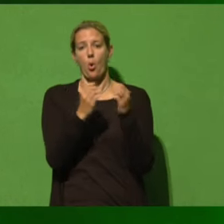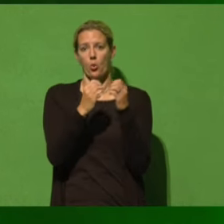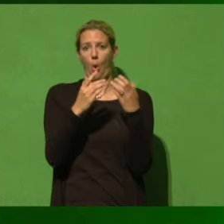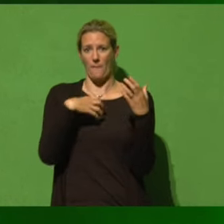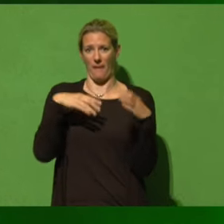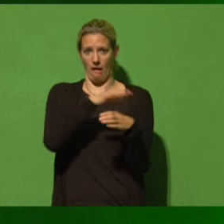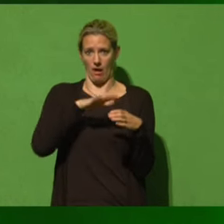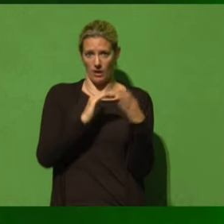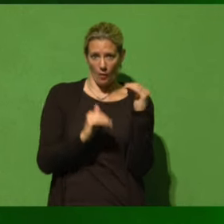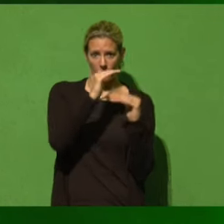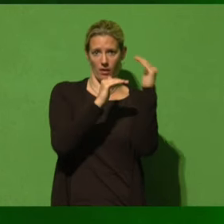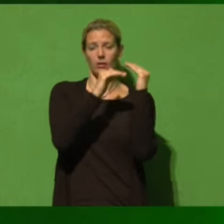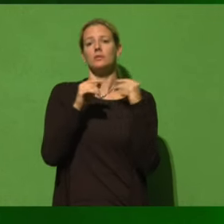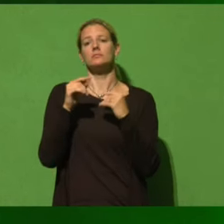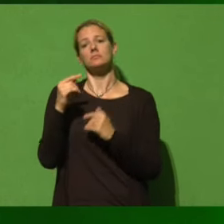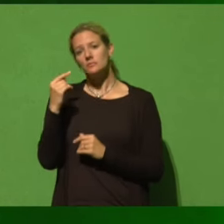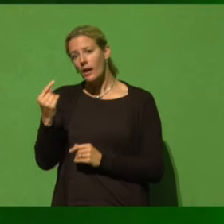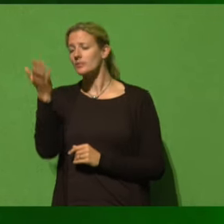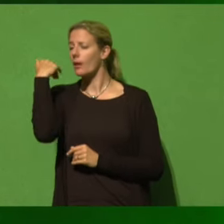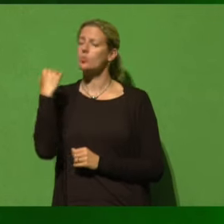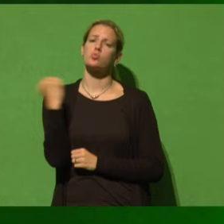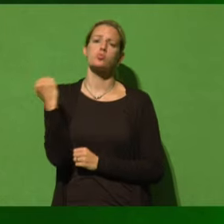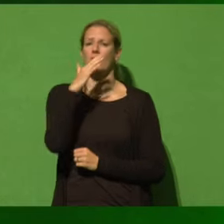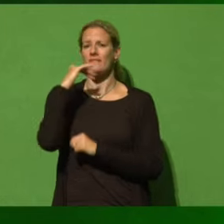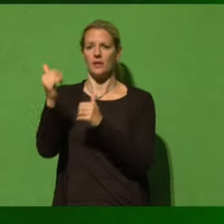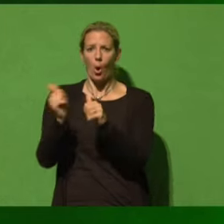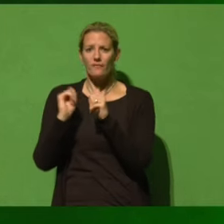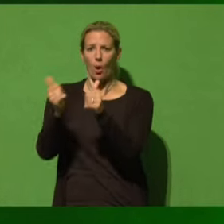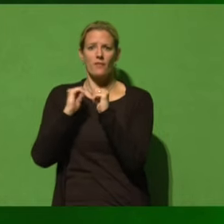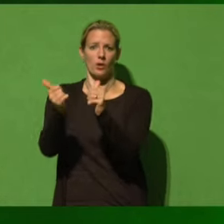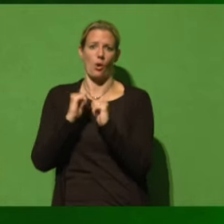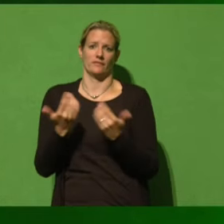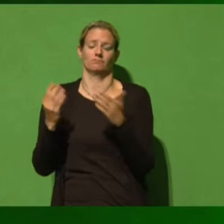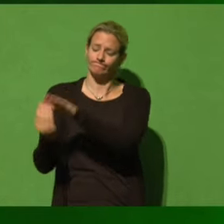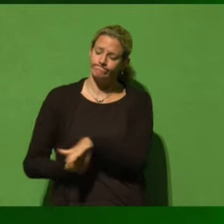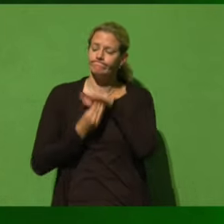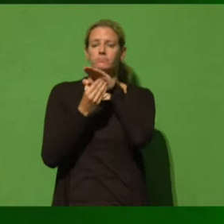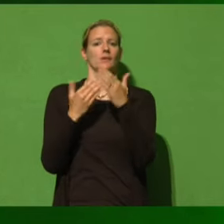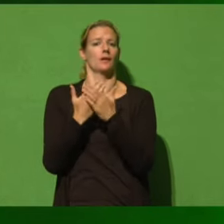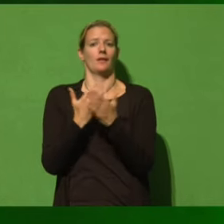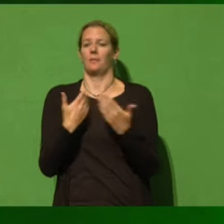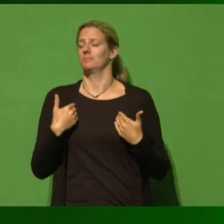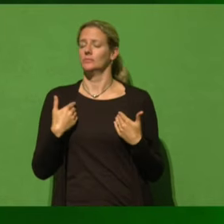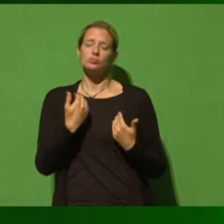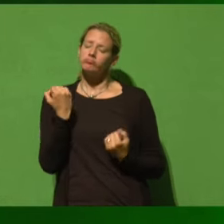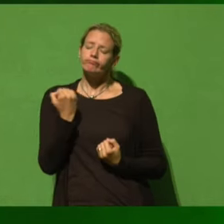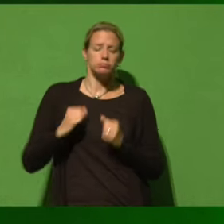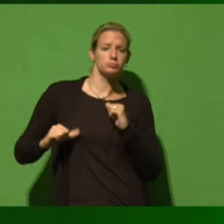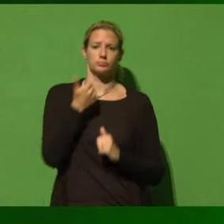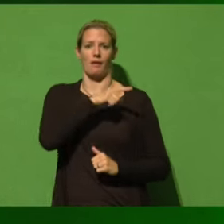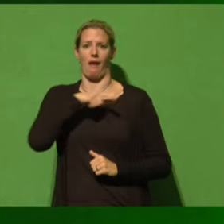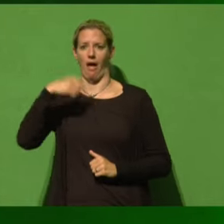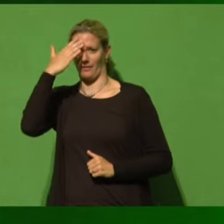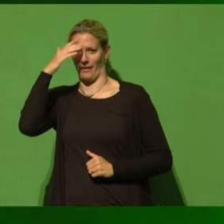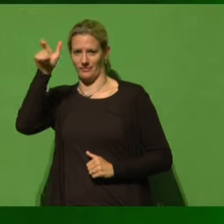Sprecher damals BAG Ökologie sehr, sehr geholfen. Deshalb, wie gesagt, am längsten kenne ich von euch allen NRW